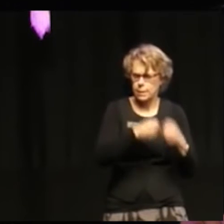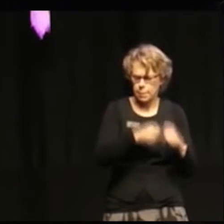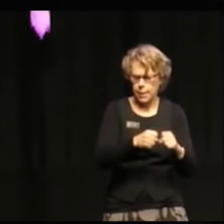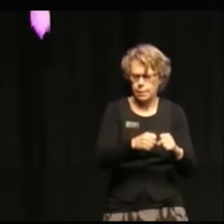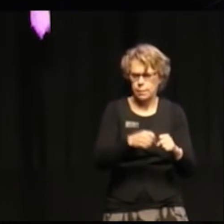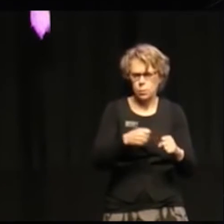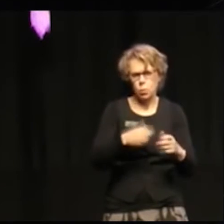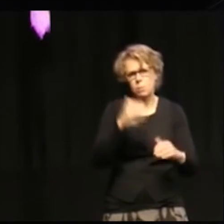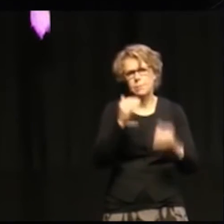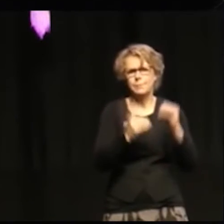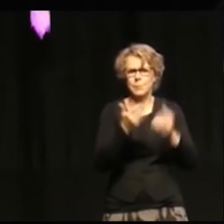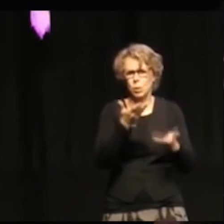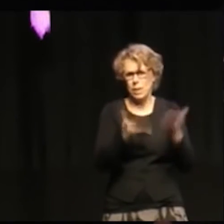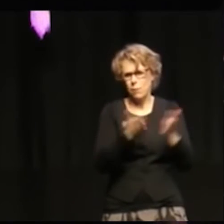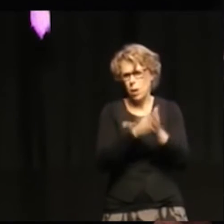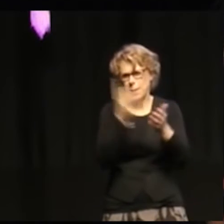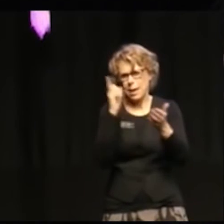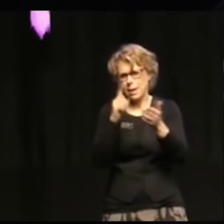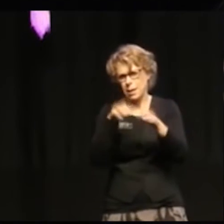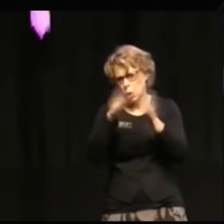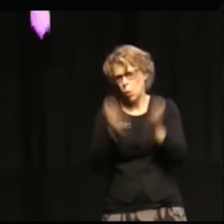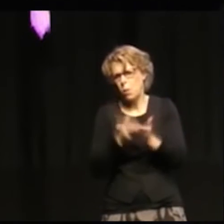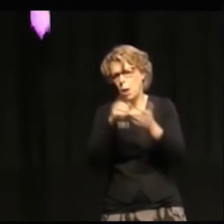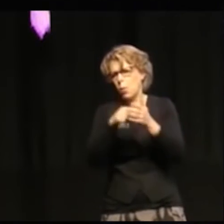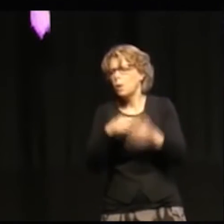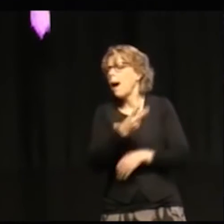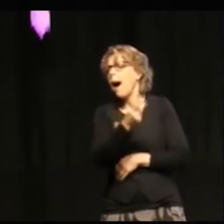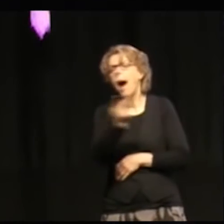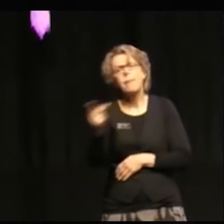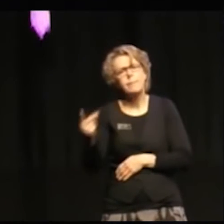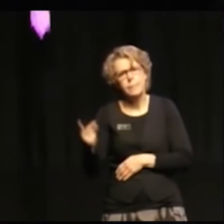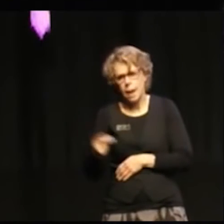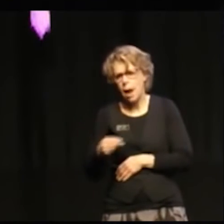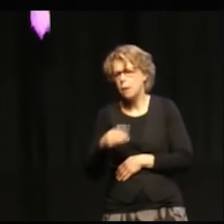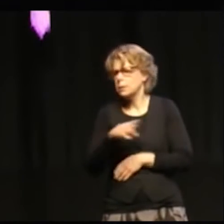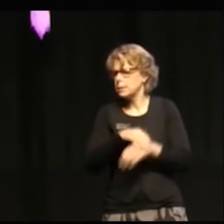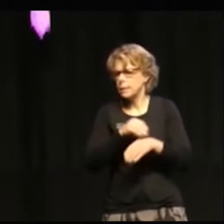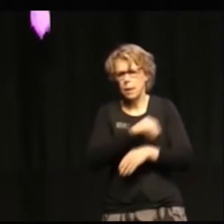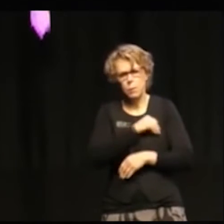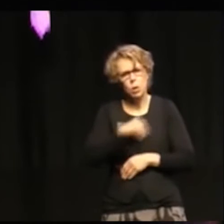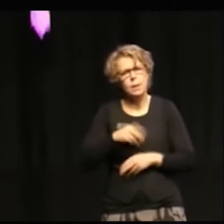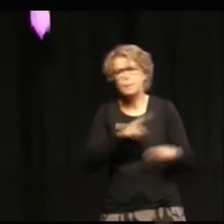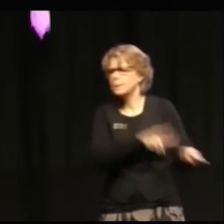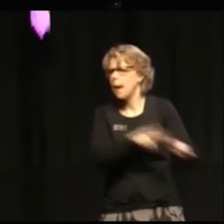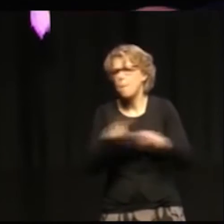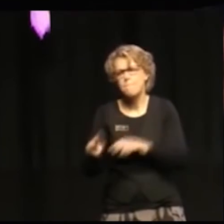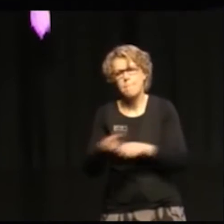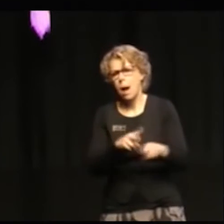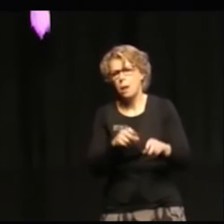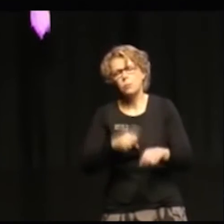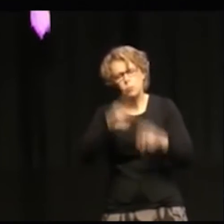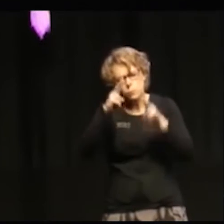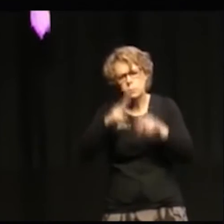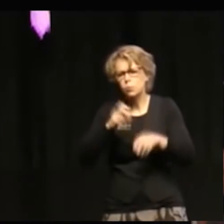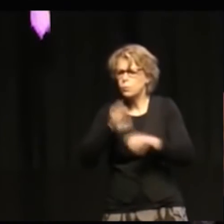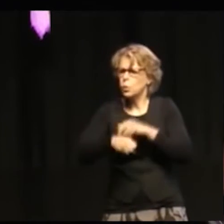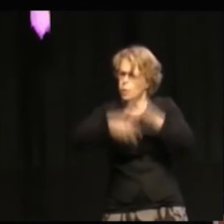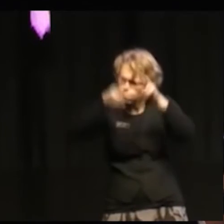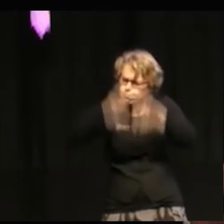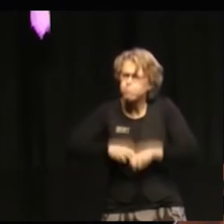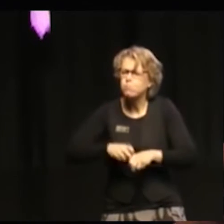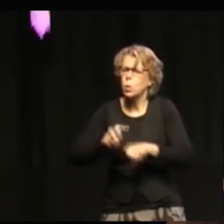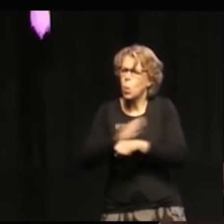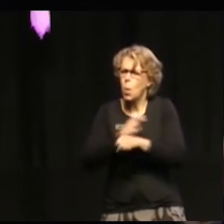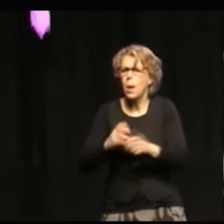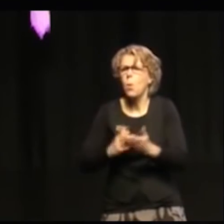globala målen, utan alla andra svenska myndigheter. Så en av den diskussionen har